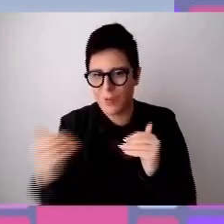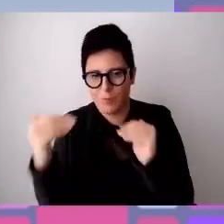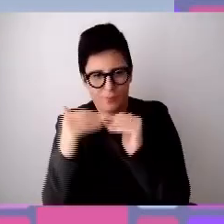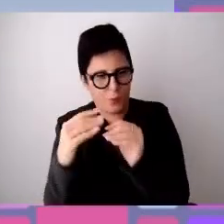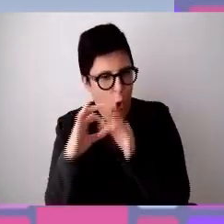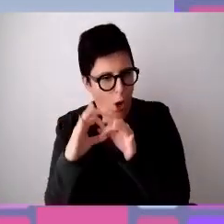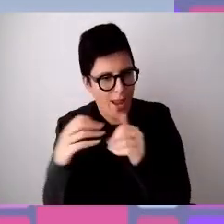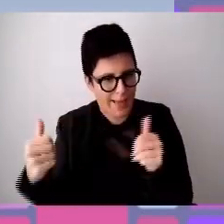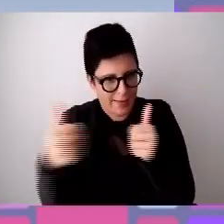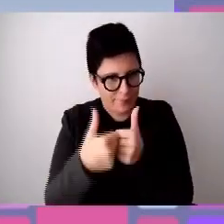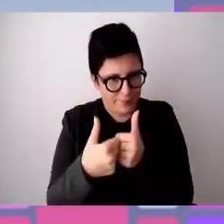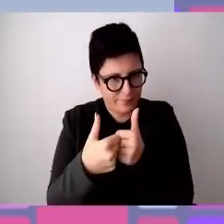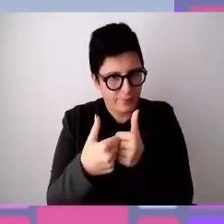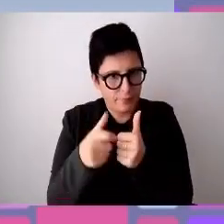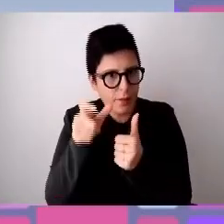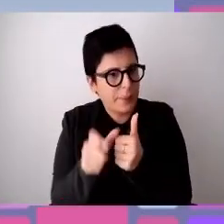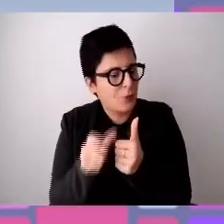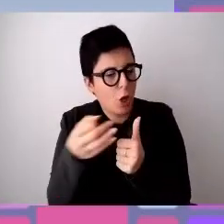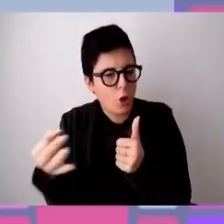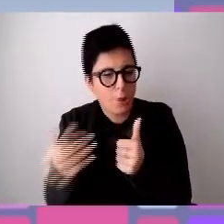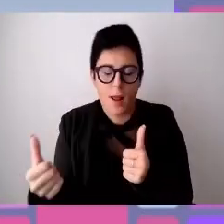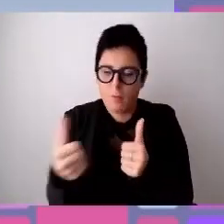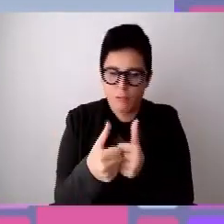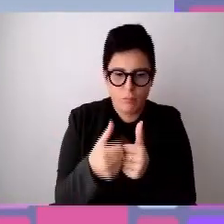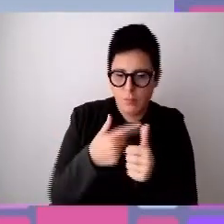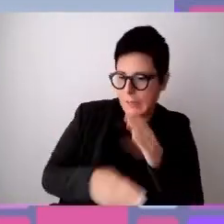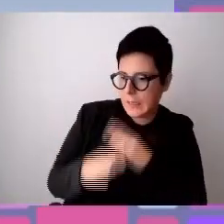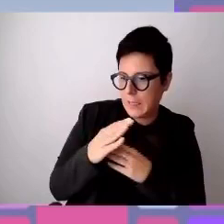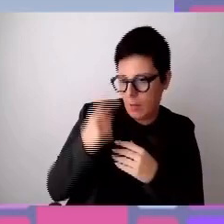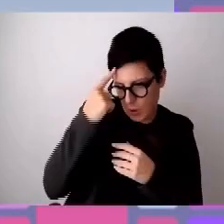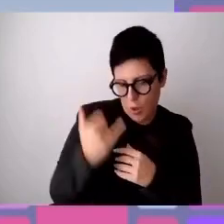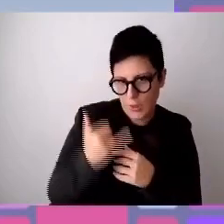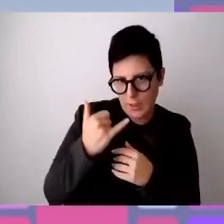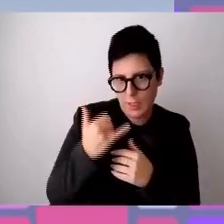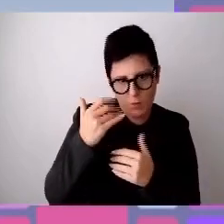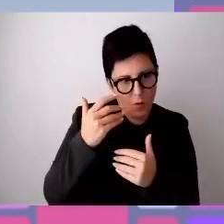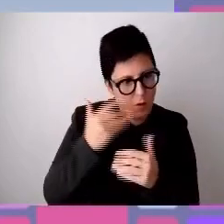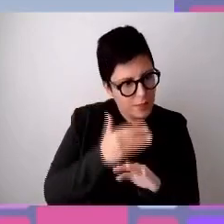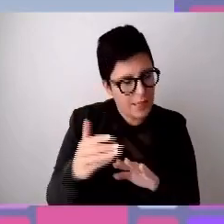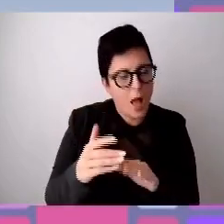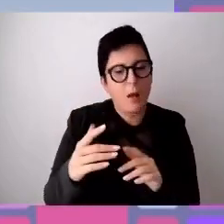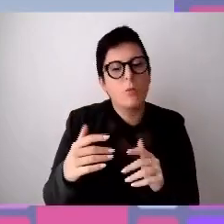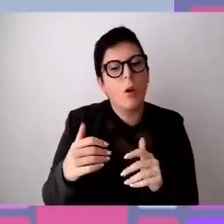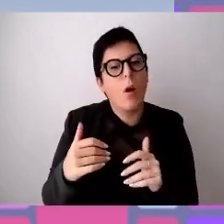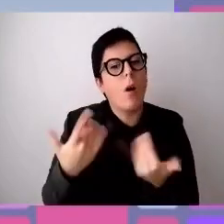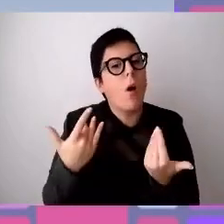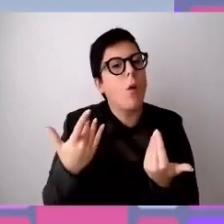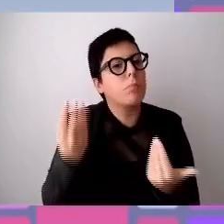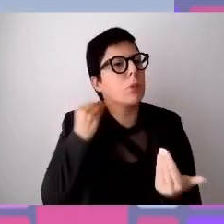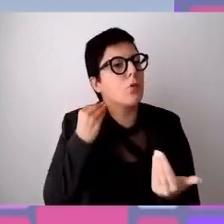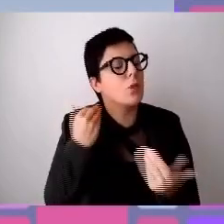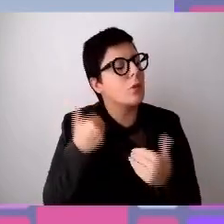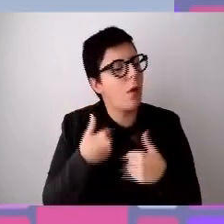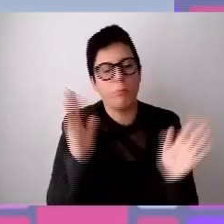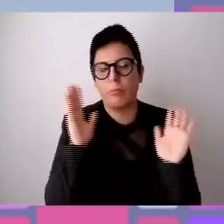lavorando a bracetto con persone normodotate in modo da abbattere in maniera empirica qualsiasi forma di pregiudizio